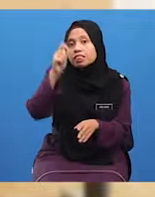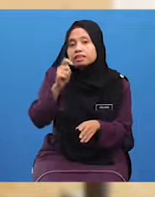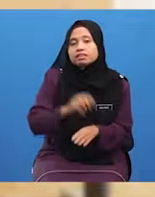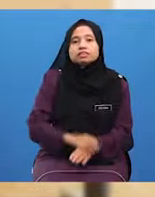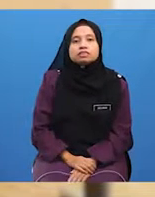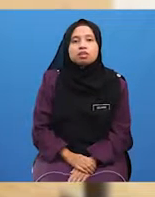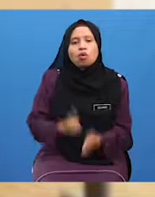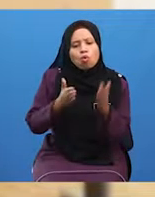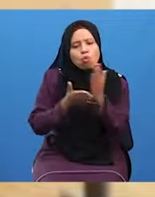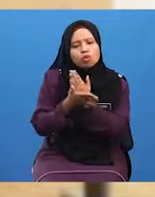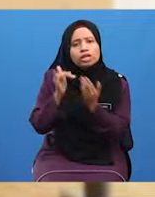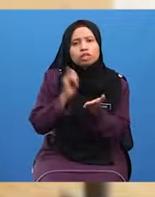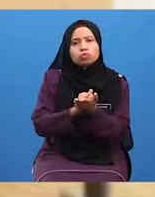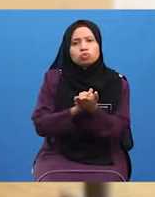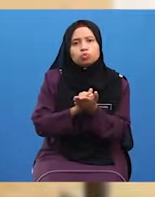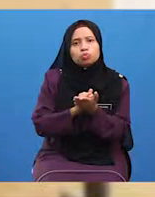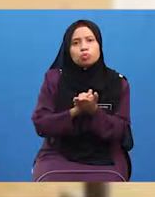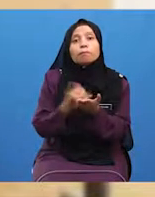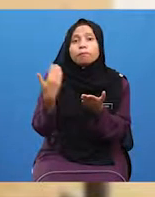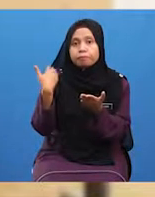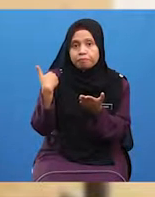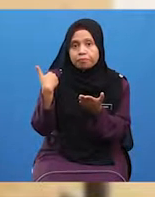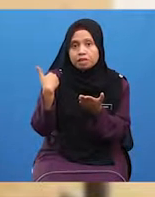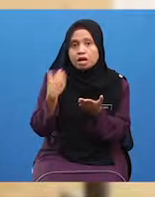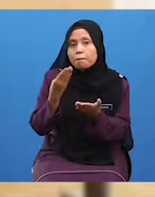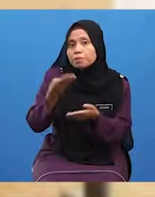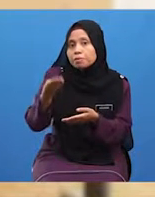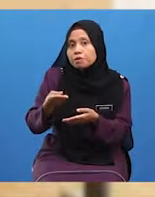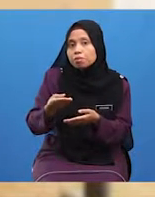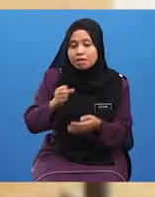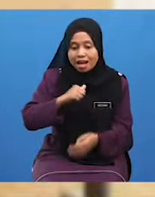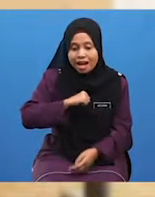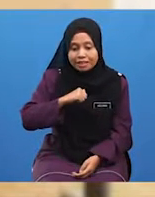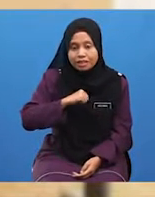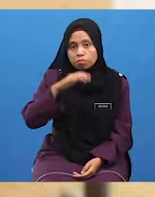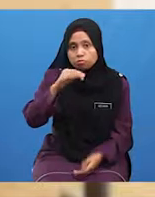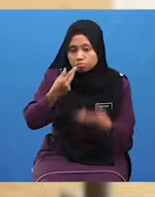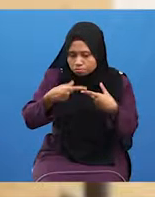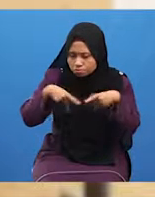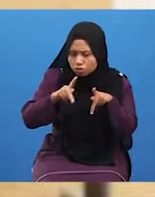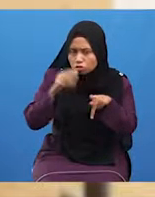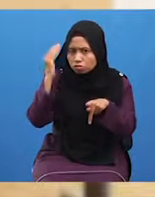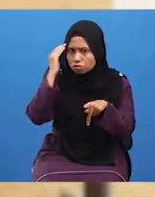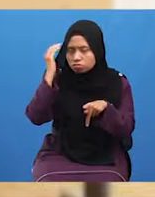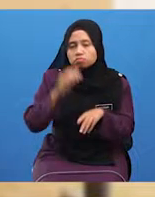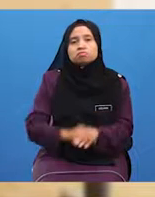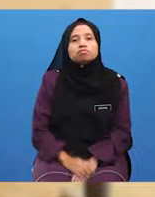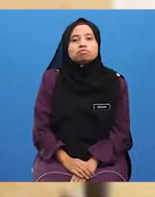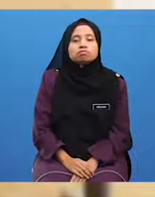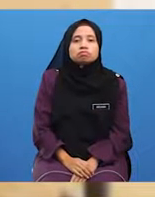Oleh Sebab Itu Ada Beberapa Adab Yang Perlu Murid-murid Patuhi